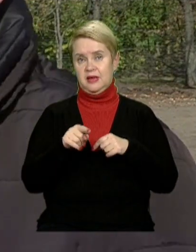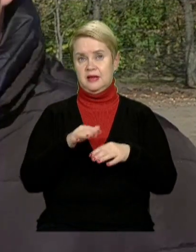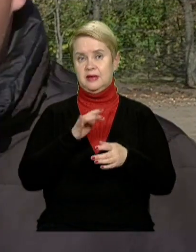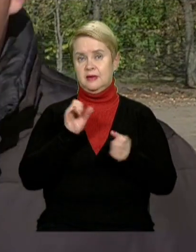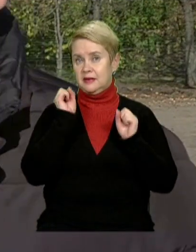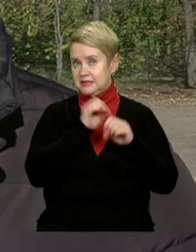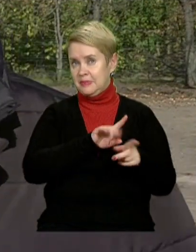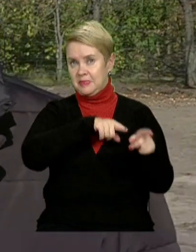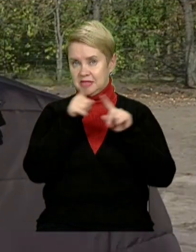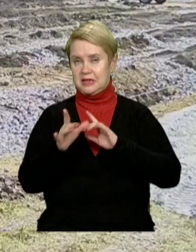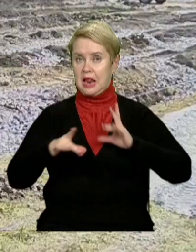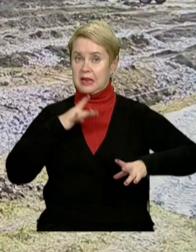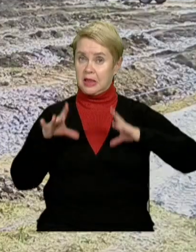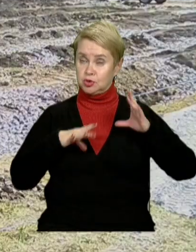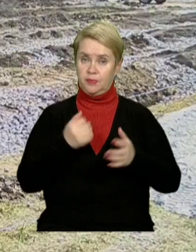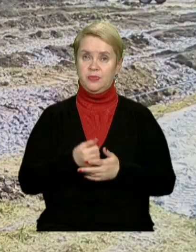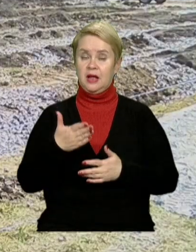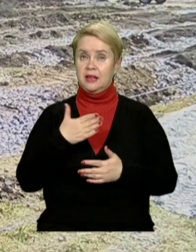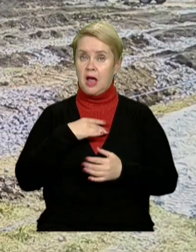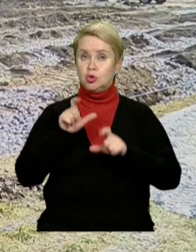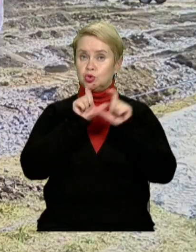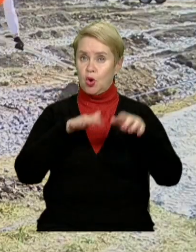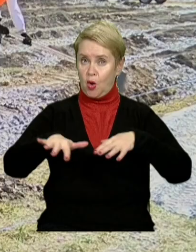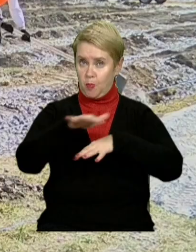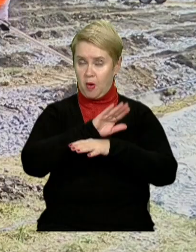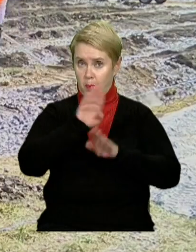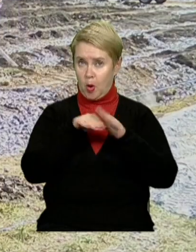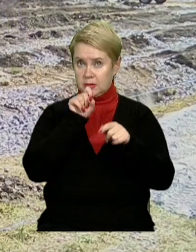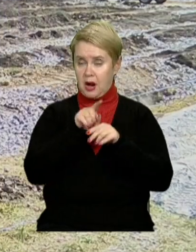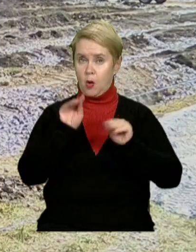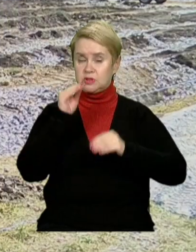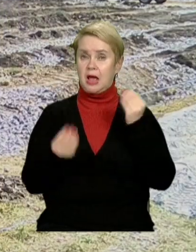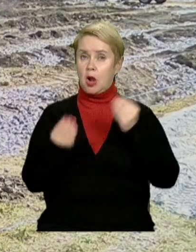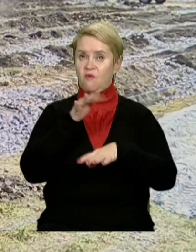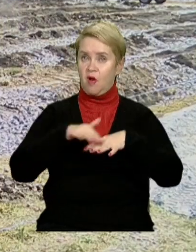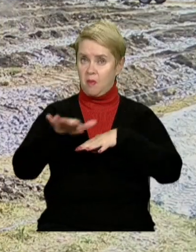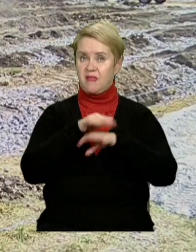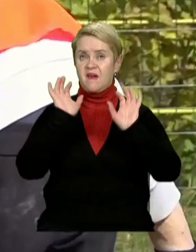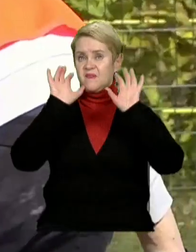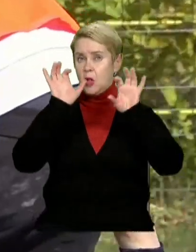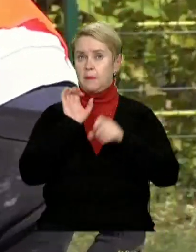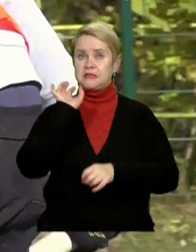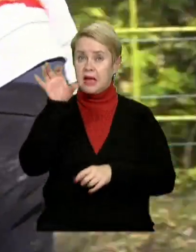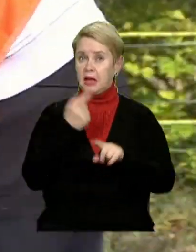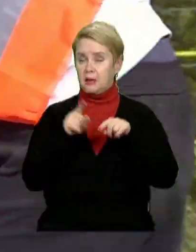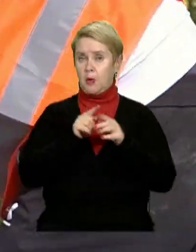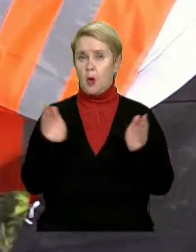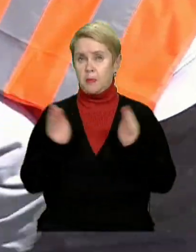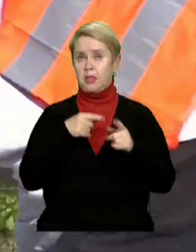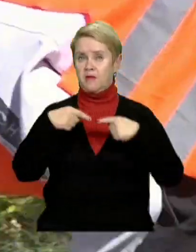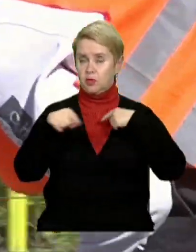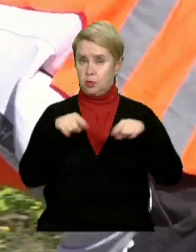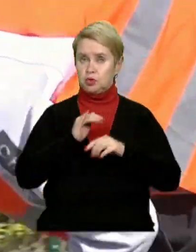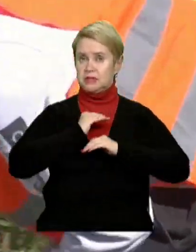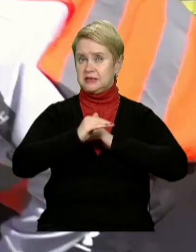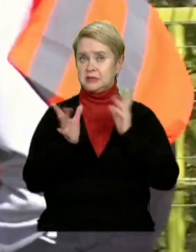гаджетів перейшли до тренажерів. На шкільному подвір'ї підрядники облаштують ігровий майданчик для волейболу та баскетболу. Мініфутбольне поле